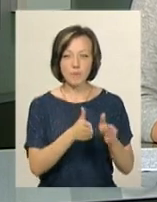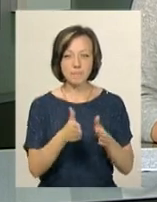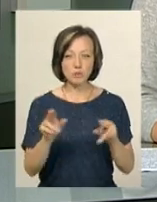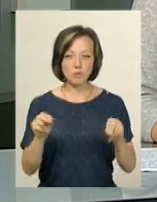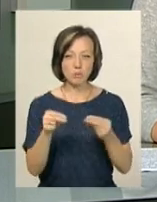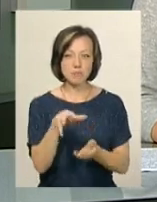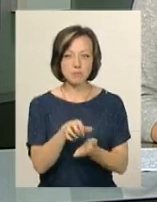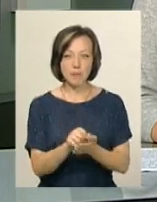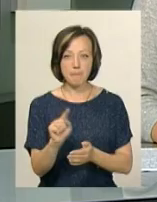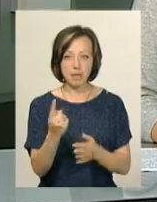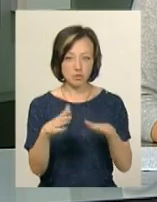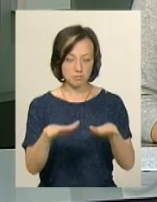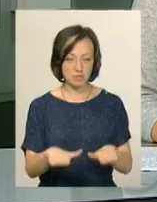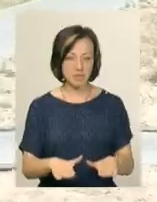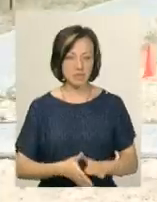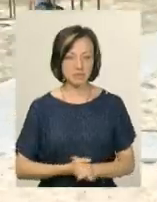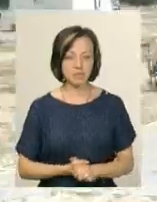чемпіонаті займають перше місце.